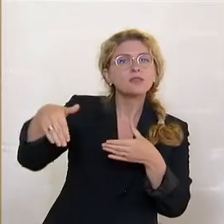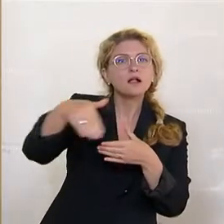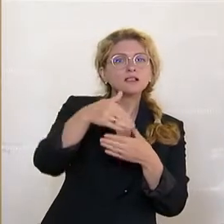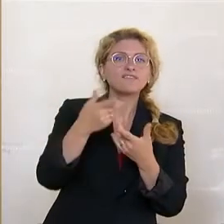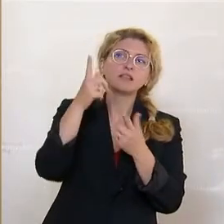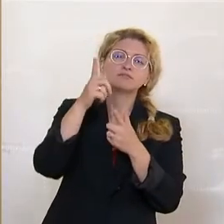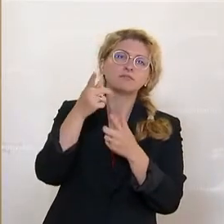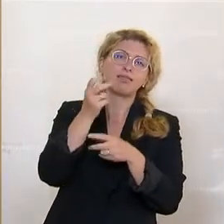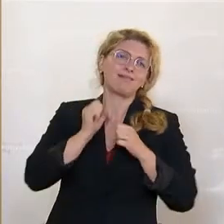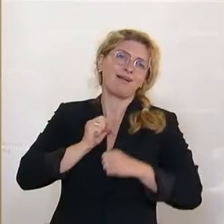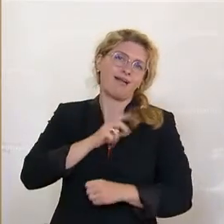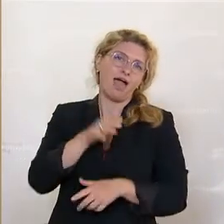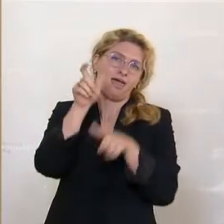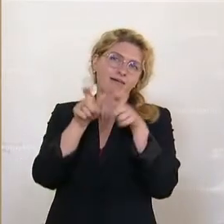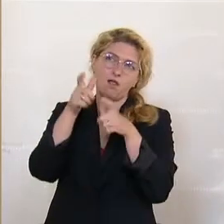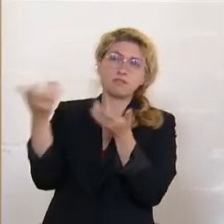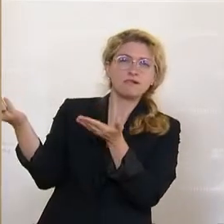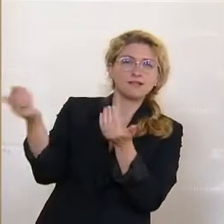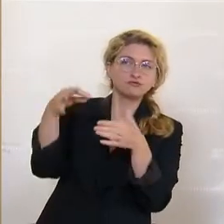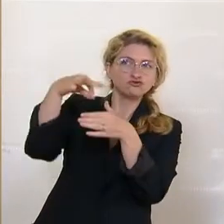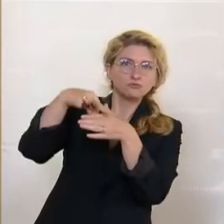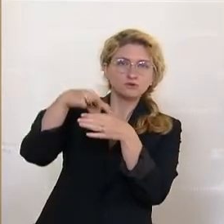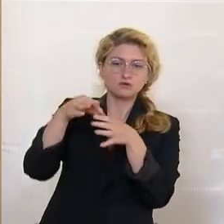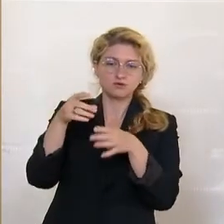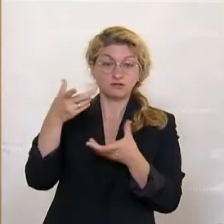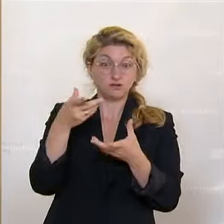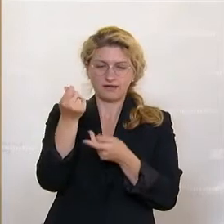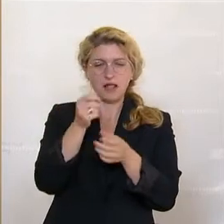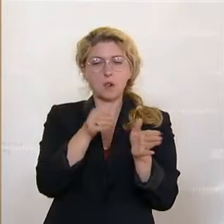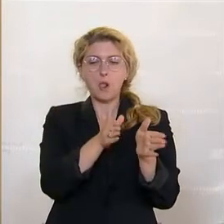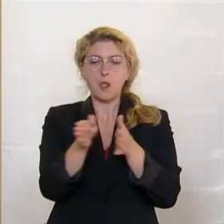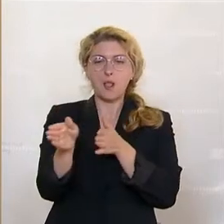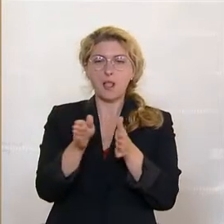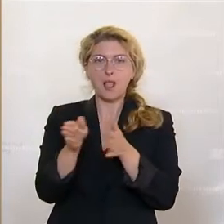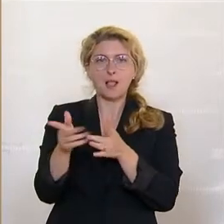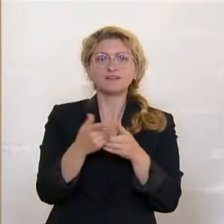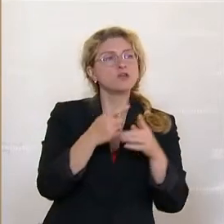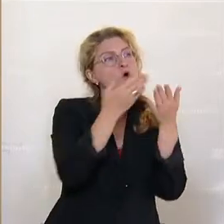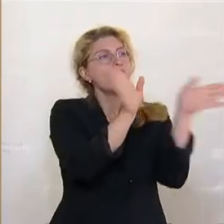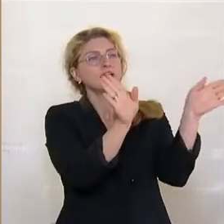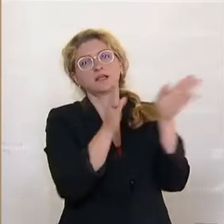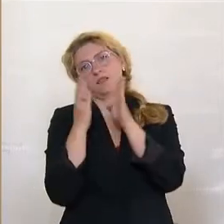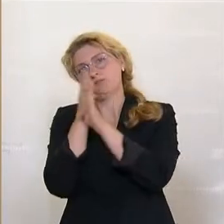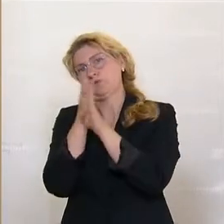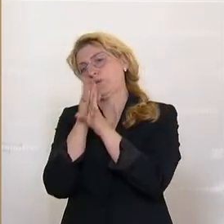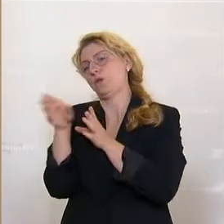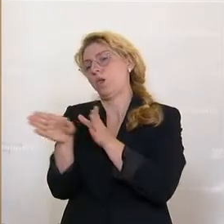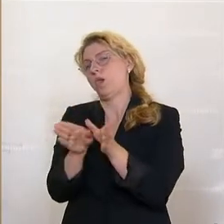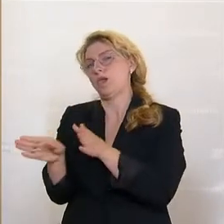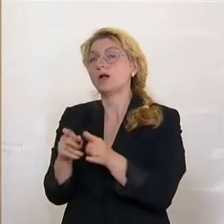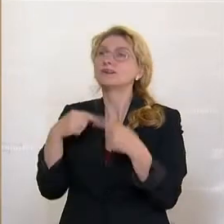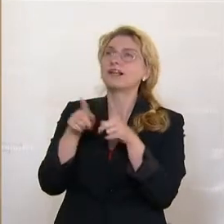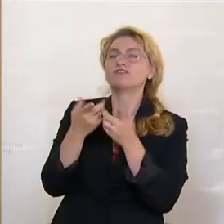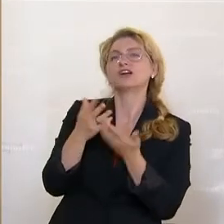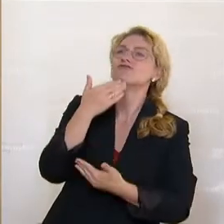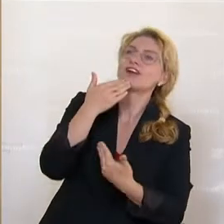oberen 10.000, wie die gestückelt und verschoben wurden, um sie möglichst lang von der Öffentlichkeit zu verbergen und wie dann auch die Dankbarkeit